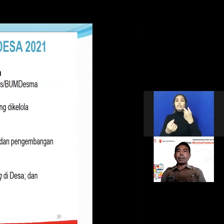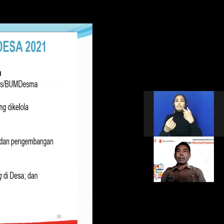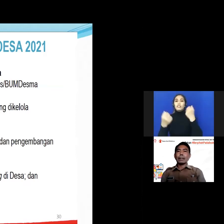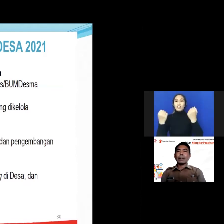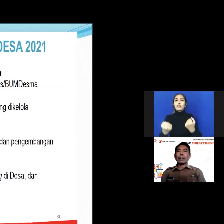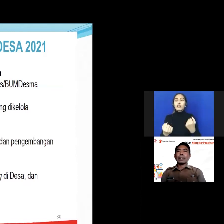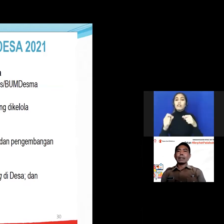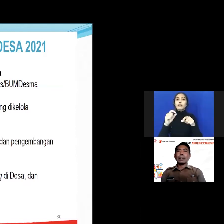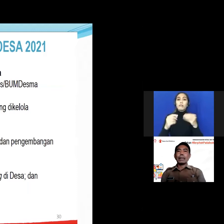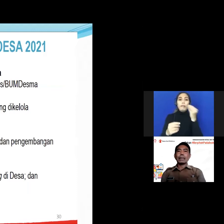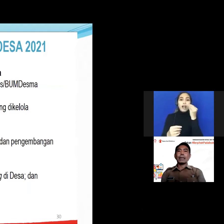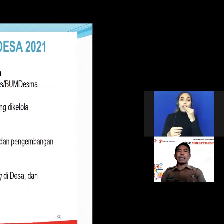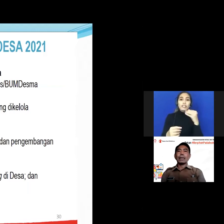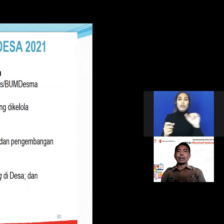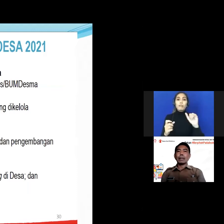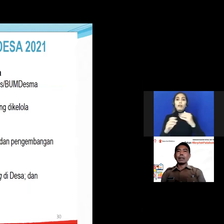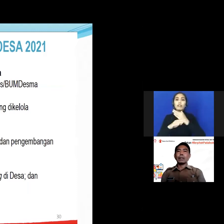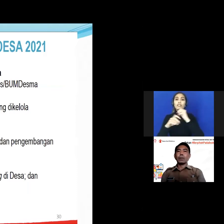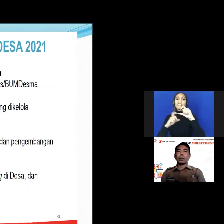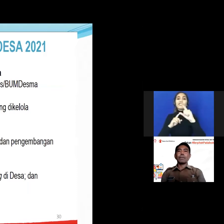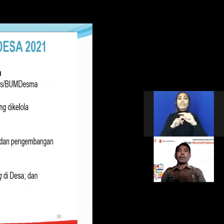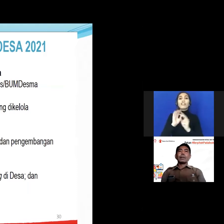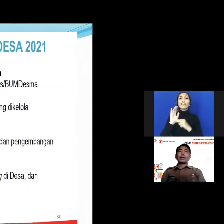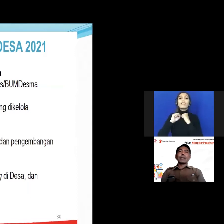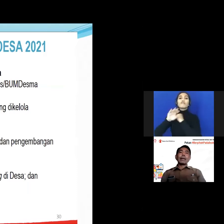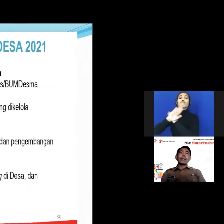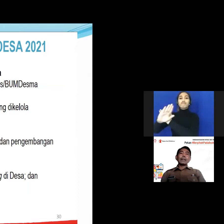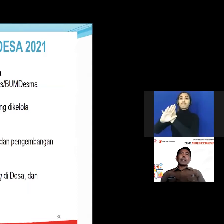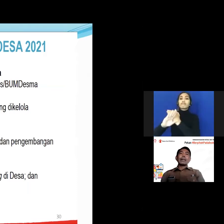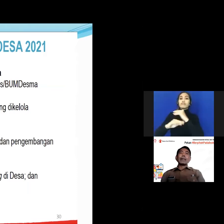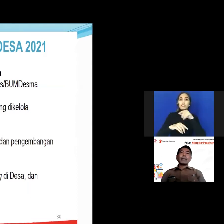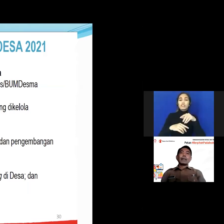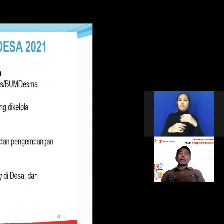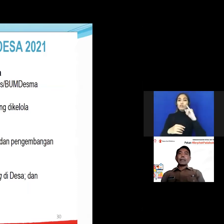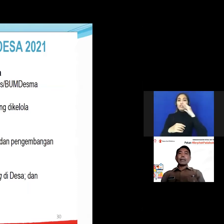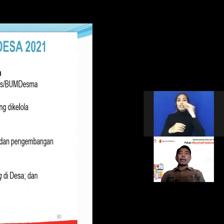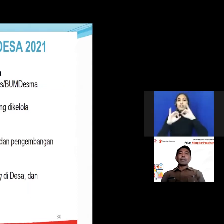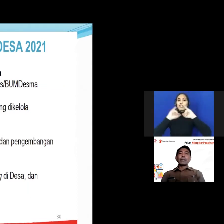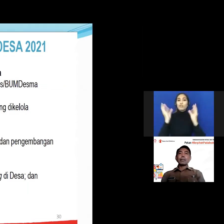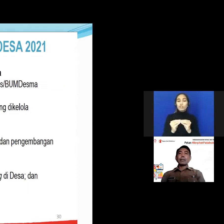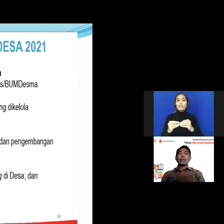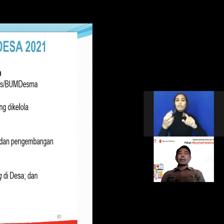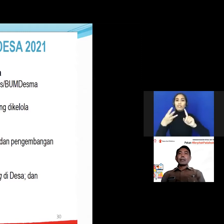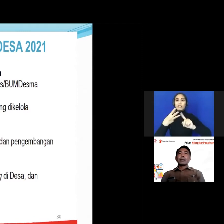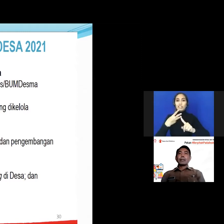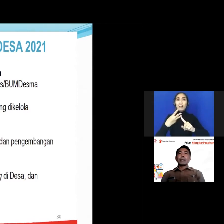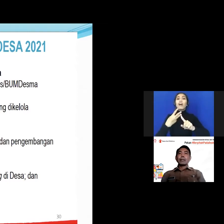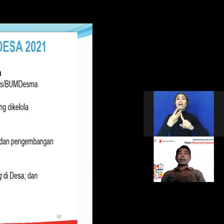pencegahan stunting di desa dan desa inklusif serta yang tertiga yang ketiga adaptasi